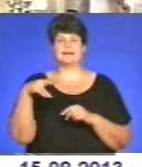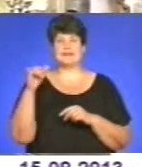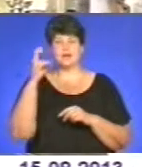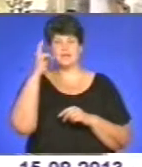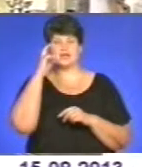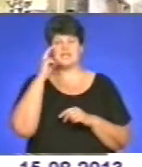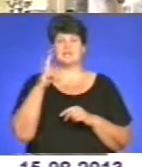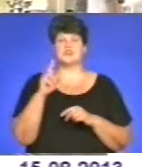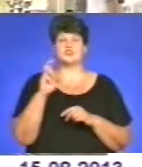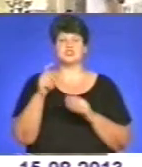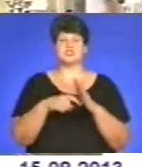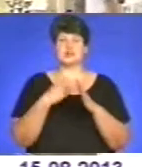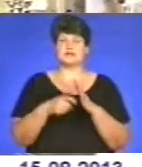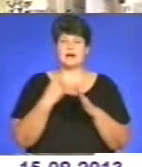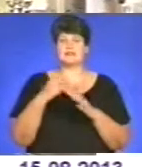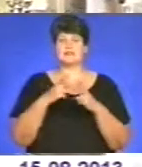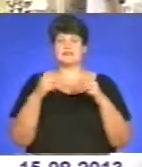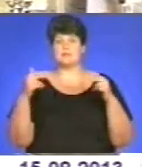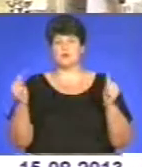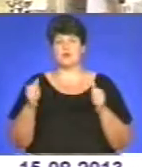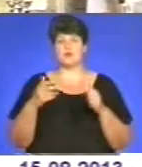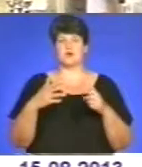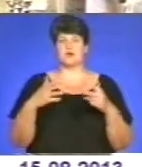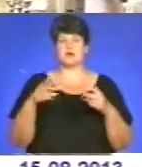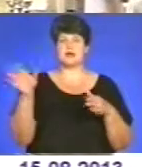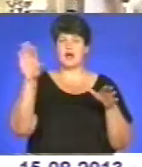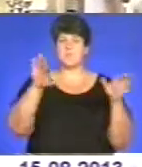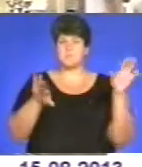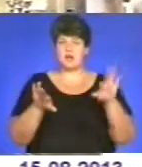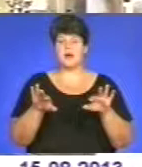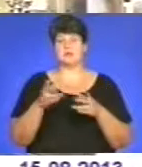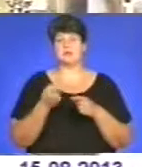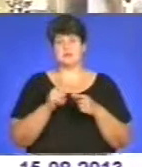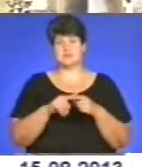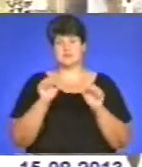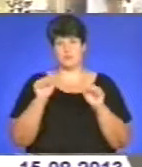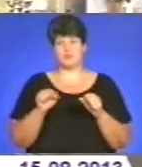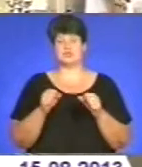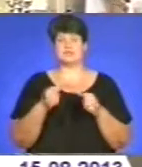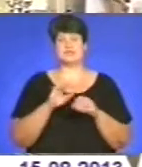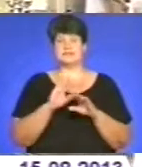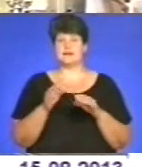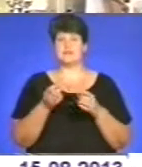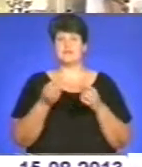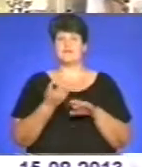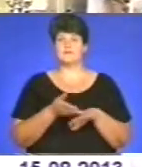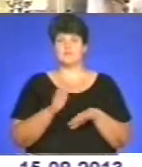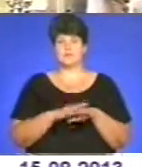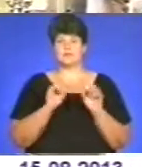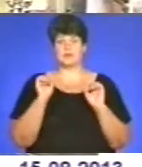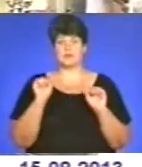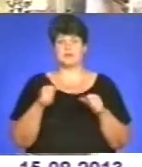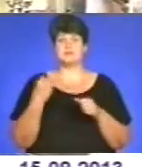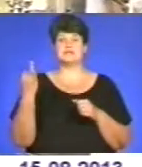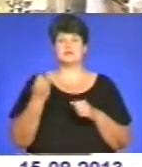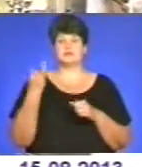Дніпро, Карпати, наші сусіди. Ясно, що це не просто, але така можливість є. Зрозуміло, що він буде цікавіший і для самих